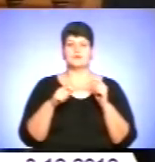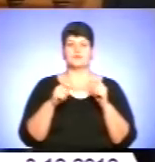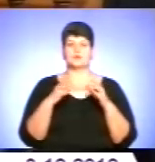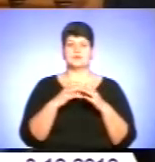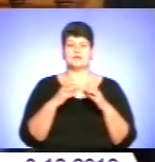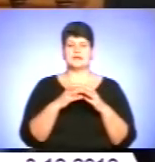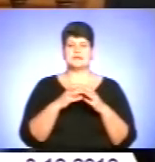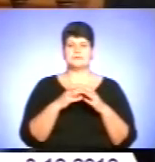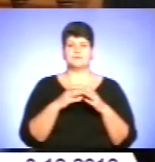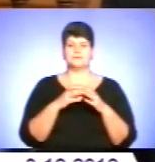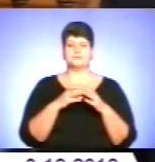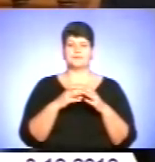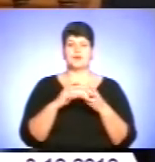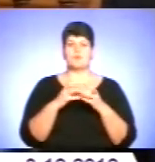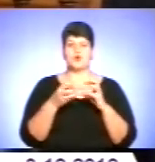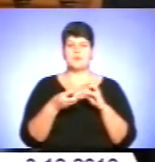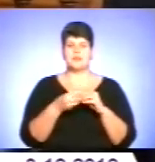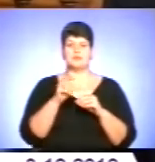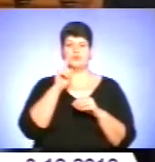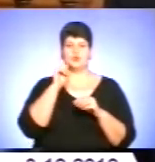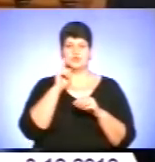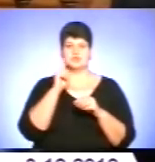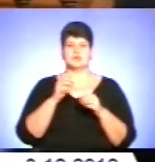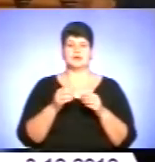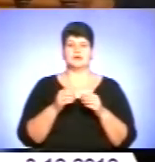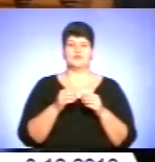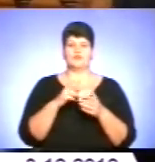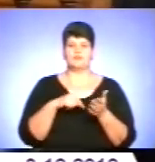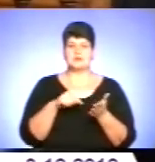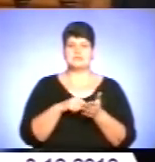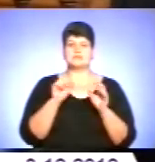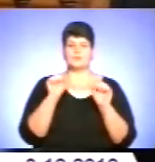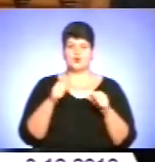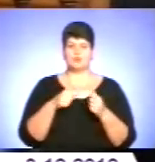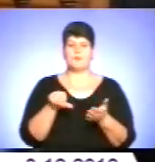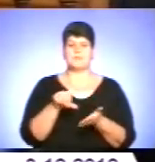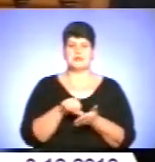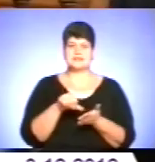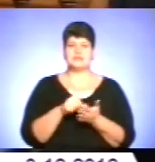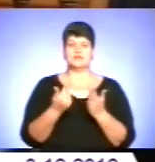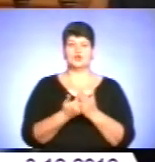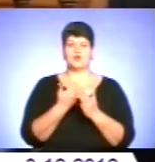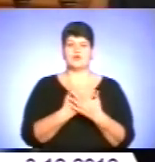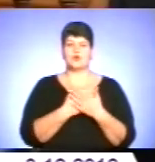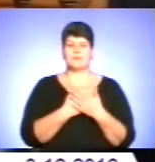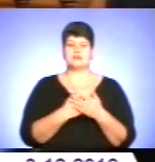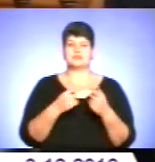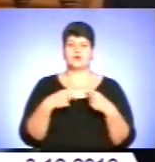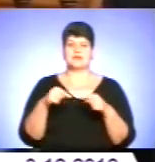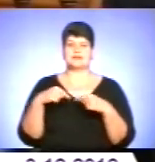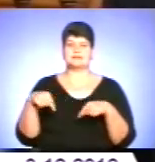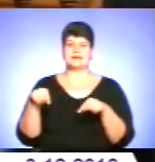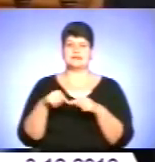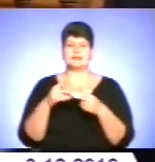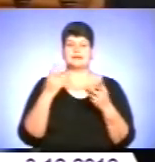проблематики молодіжної у місті, ми зможемо представити нові громадські організації, яких,